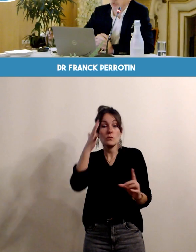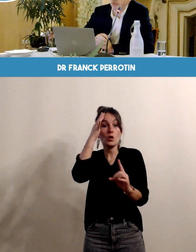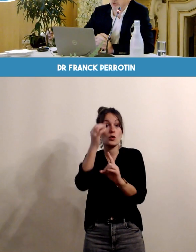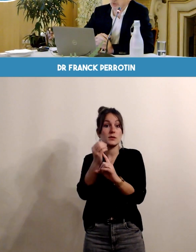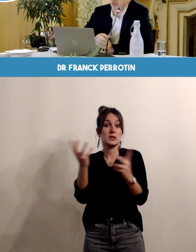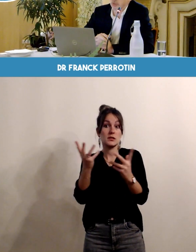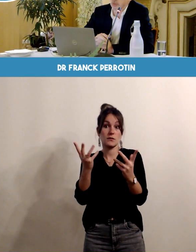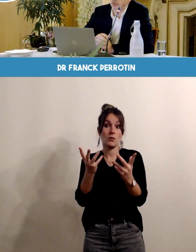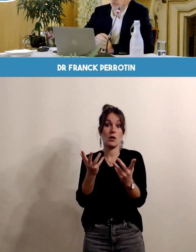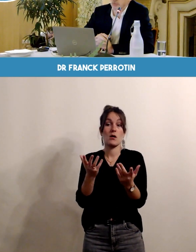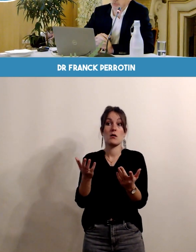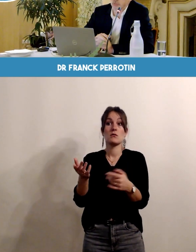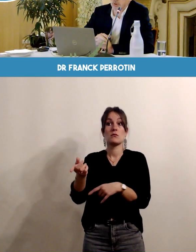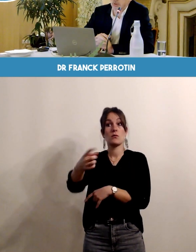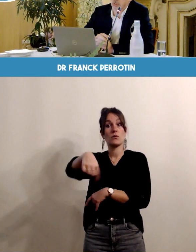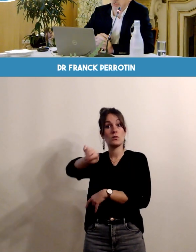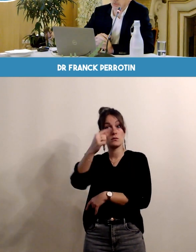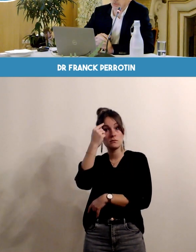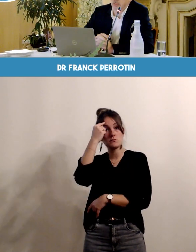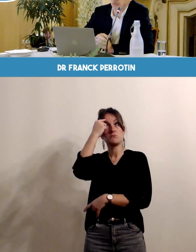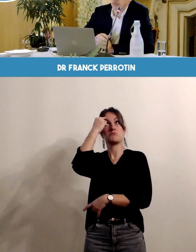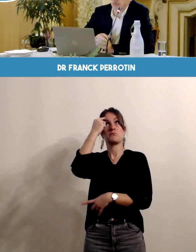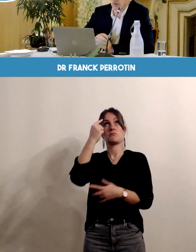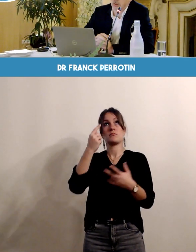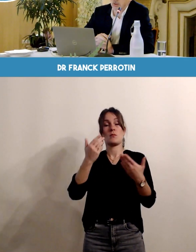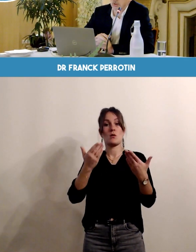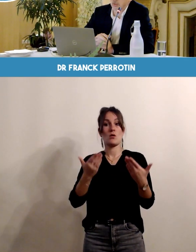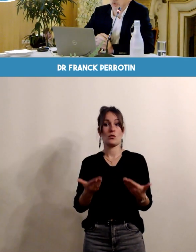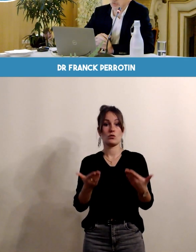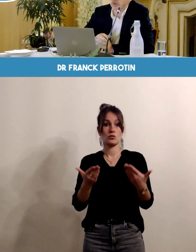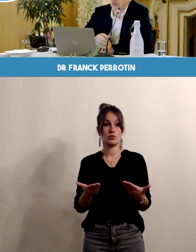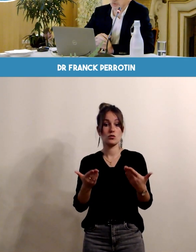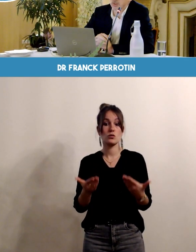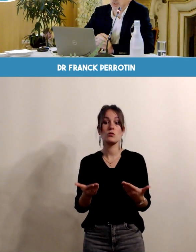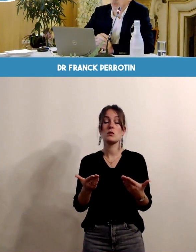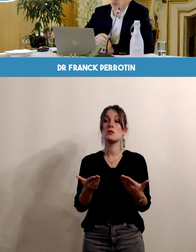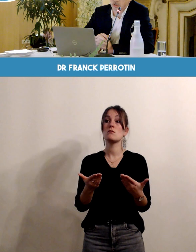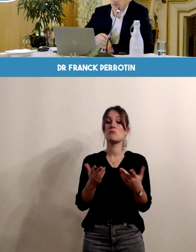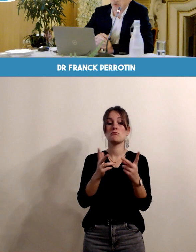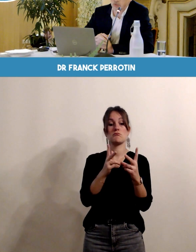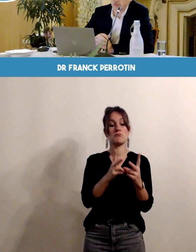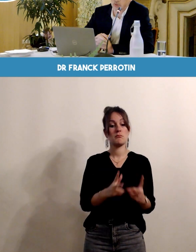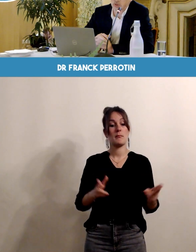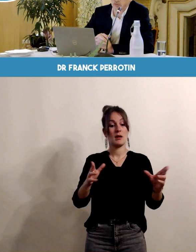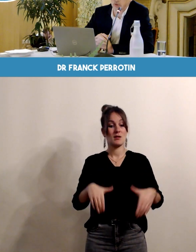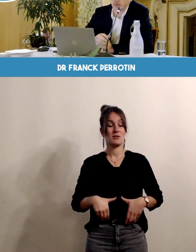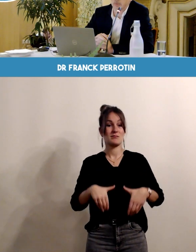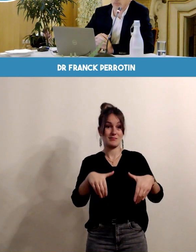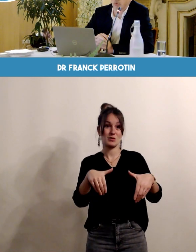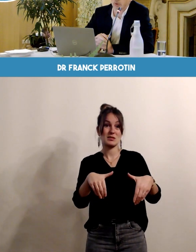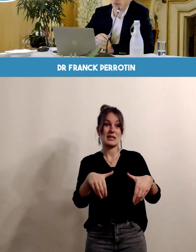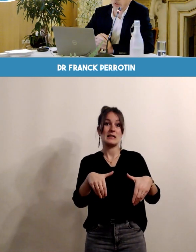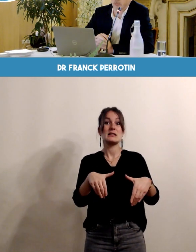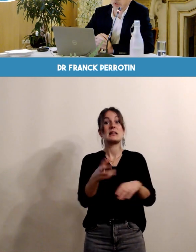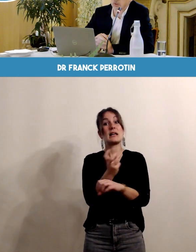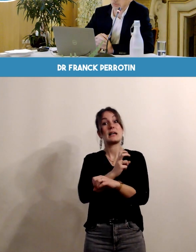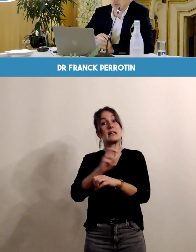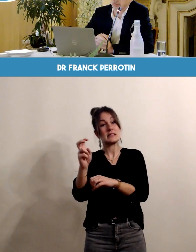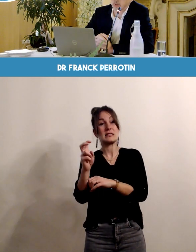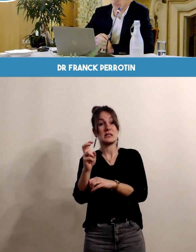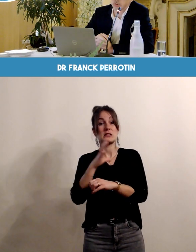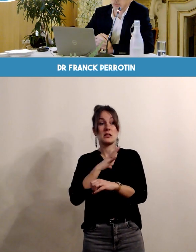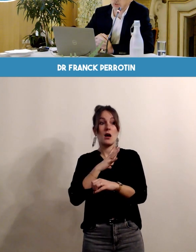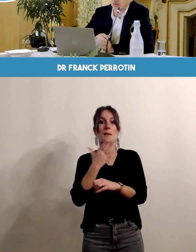important le fait qu'aujourd'hui la surveillance des grossesses qui présentent des facteurs de risque fait quand même des progrès en